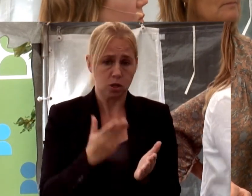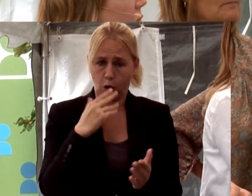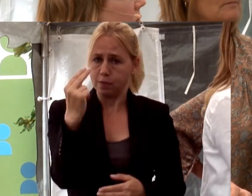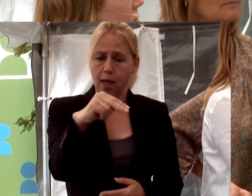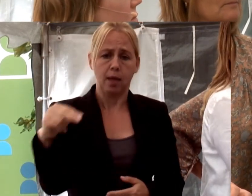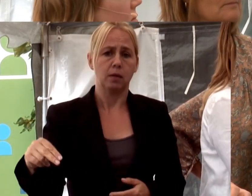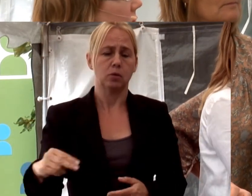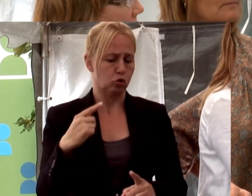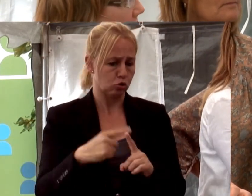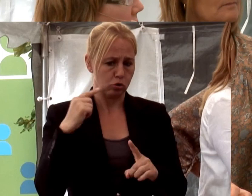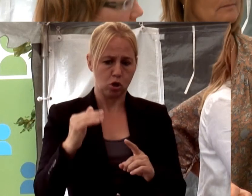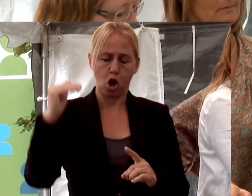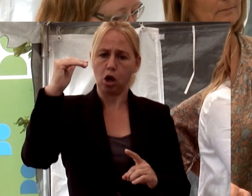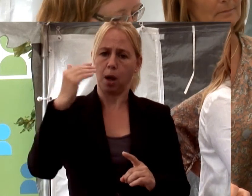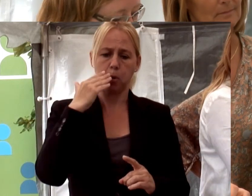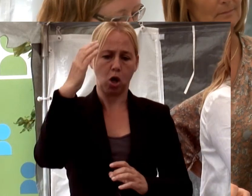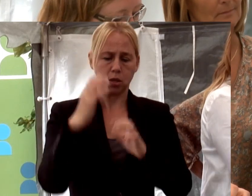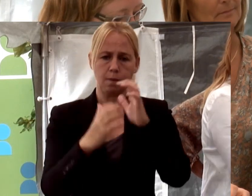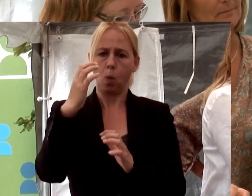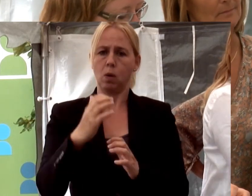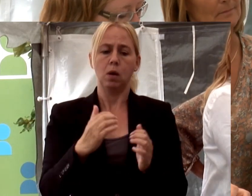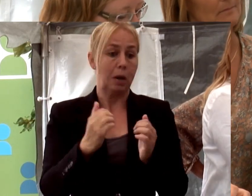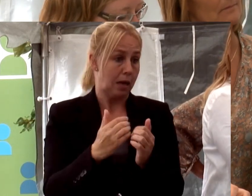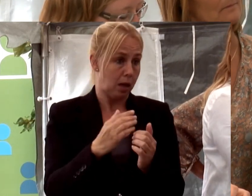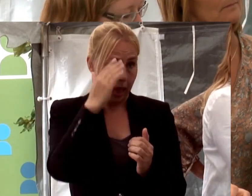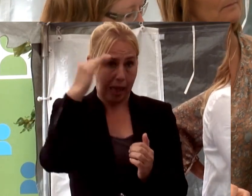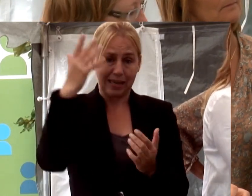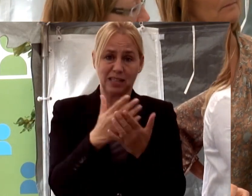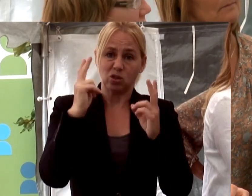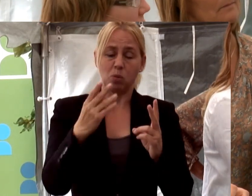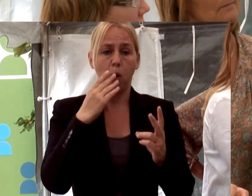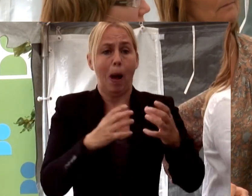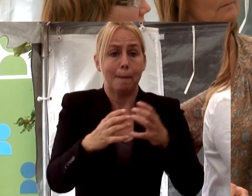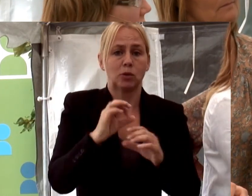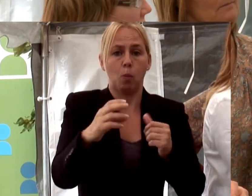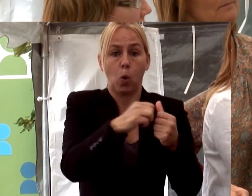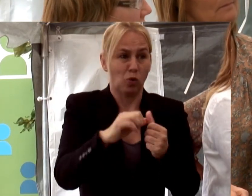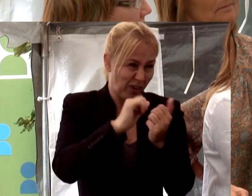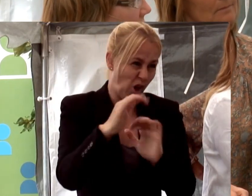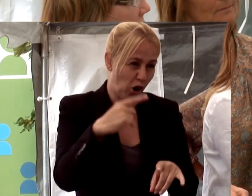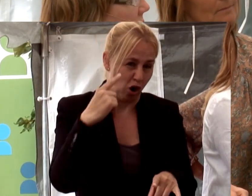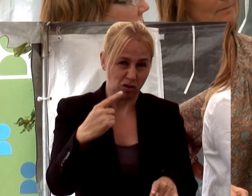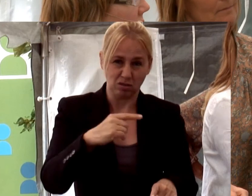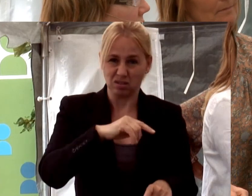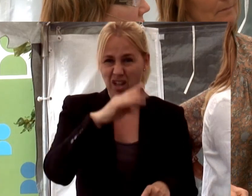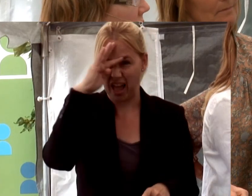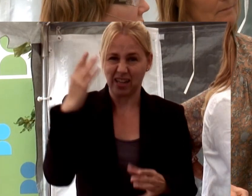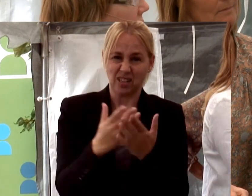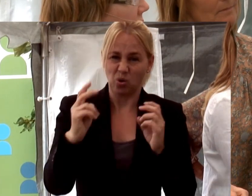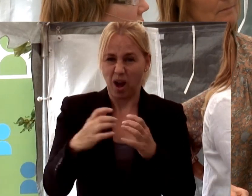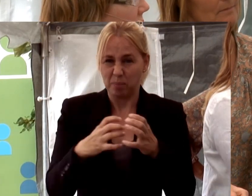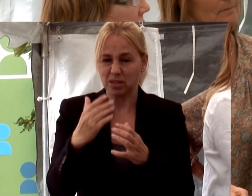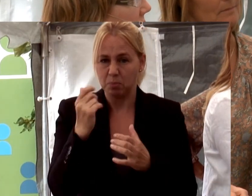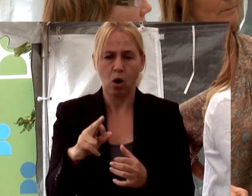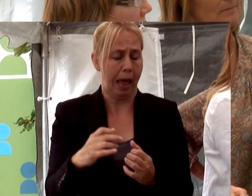Samma där. Tydliga, höga siffror. Är de mindre anpassningsbara vid omorganisation? Nej, här har ni hört allihopa. 50-50.